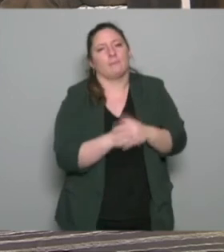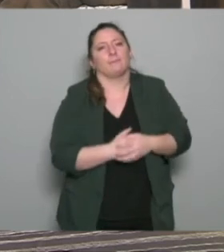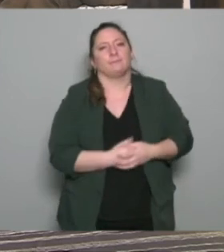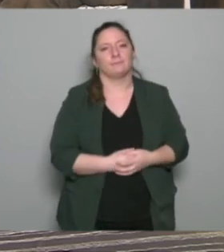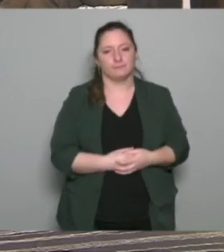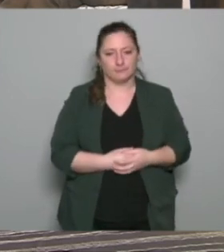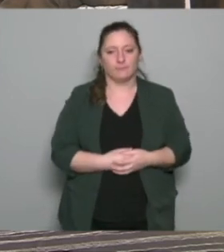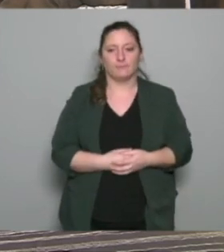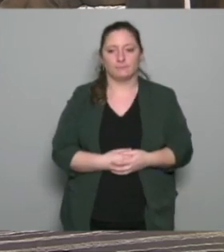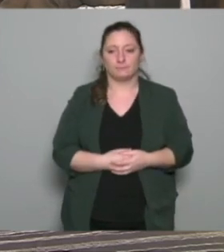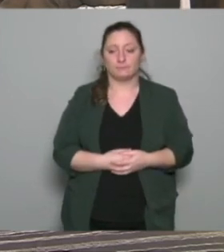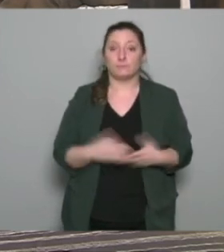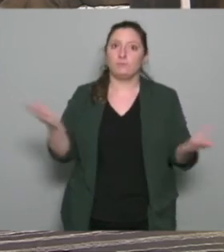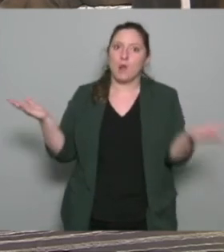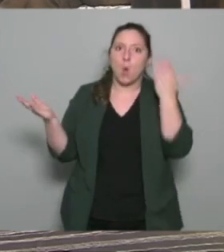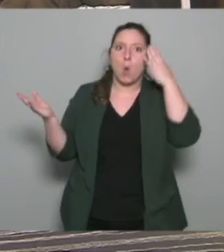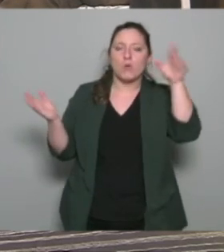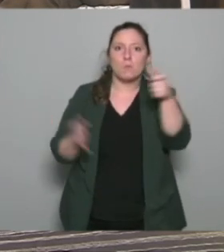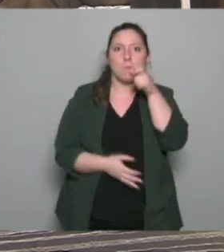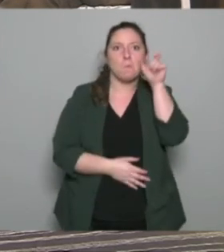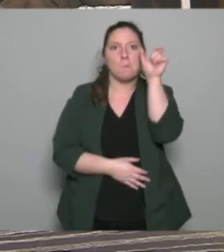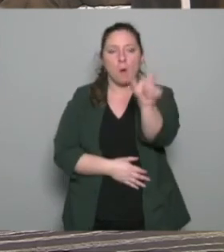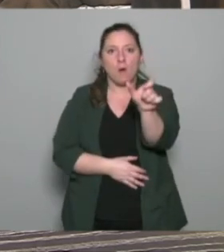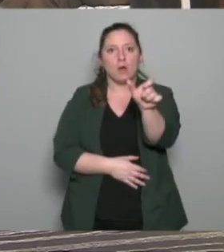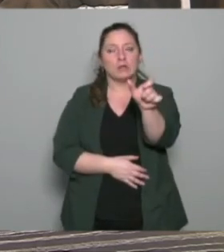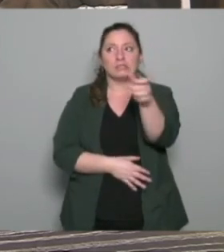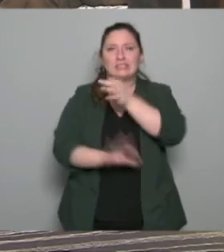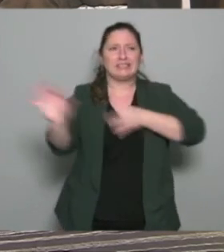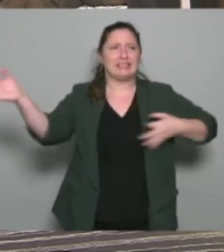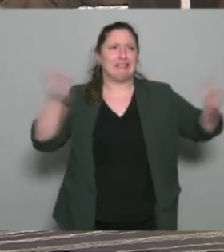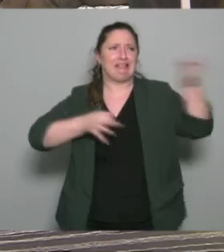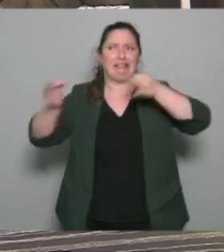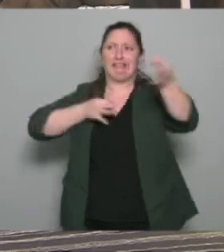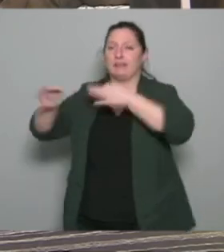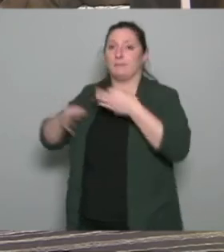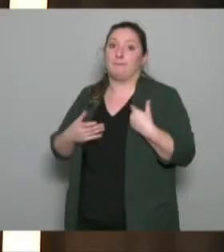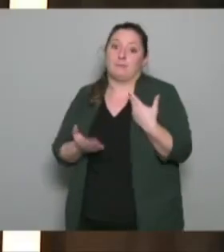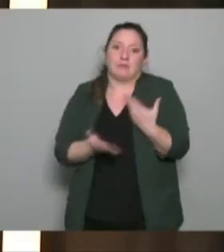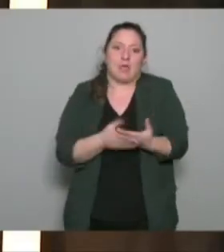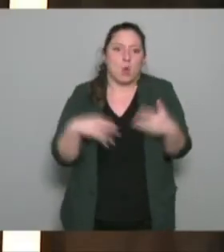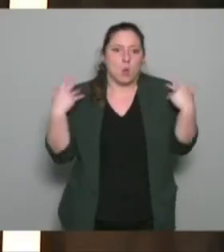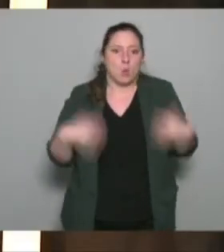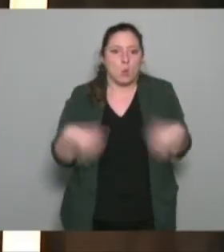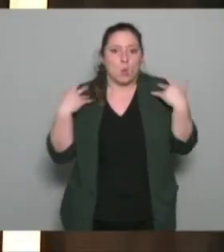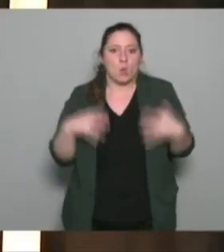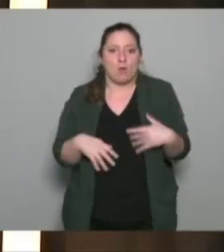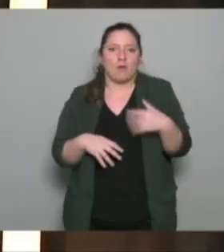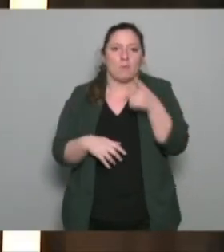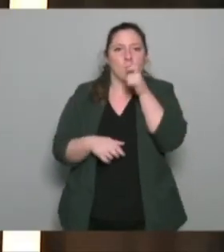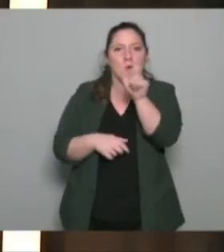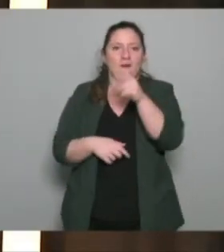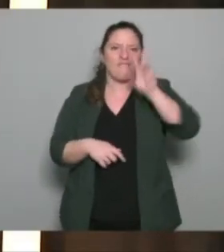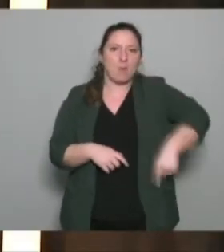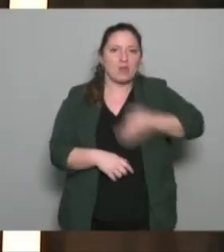alors là il y eu un autre mot valise alors celui-là c'est une malposte on a tourné autour